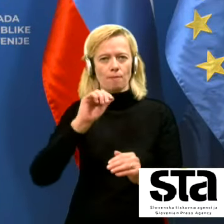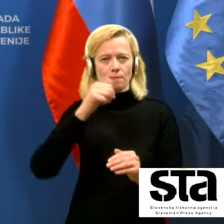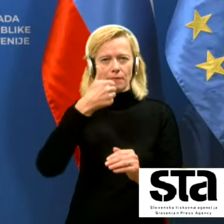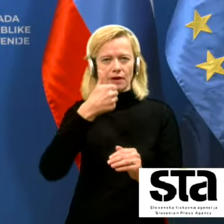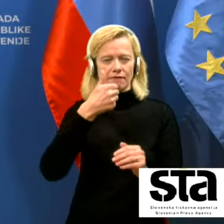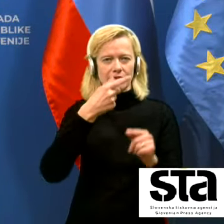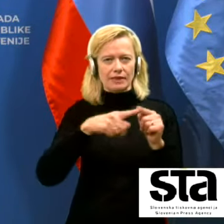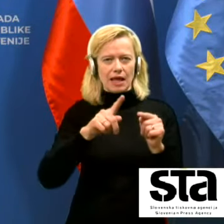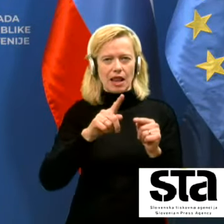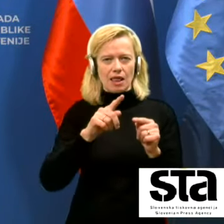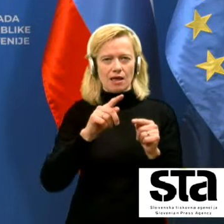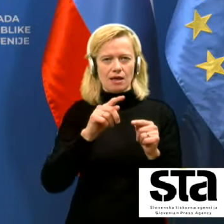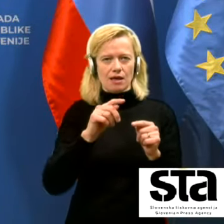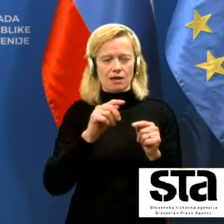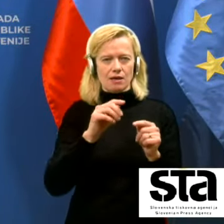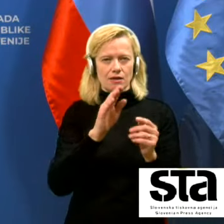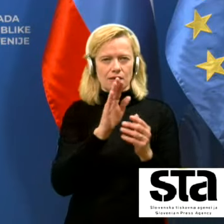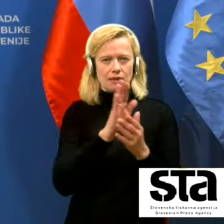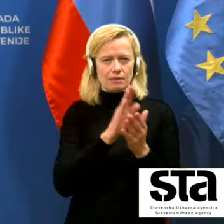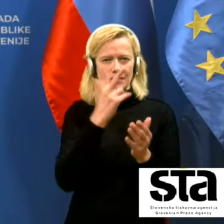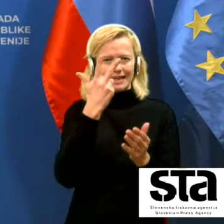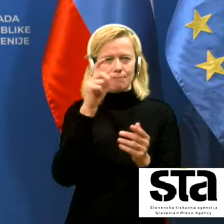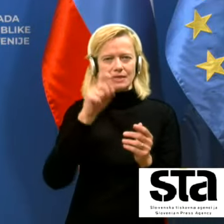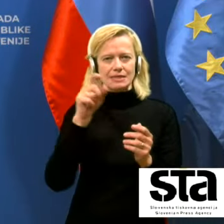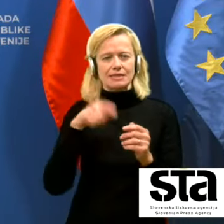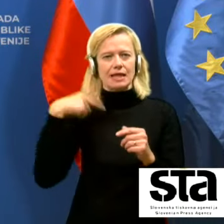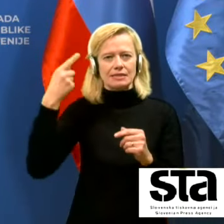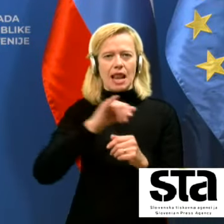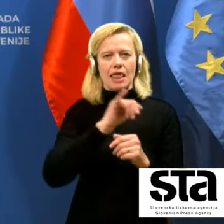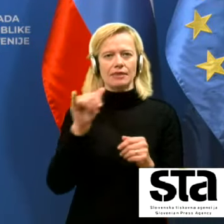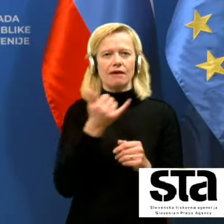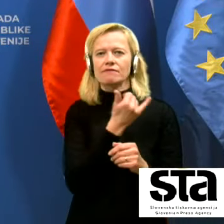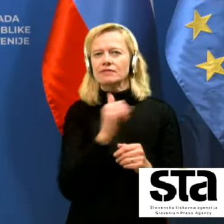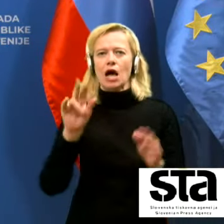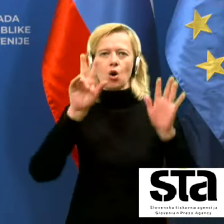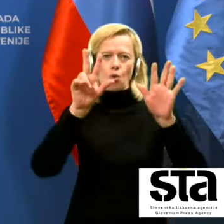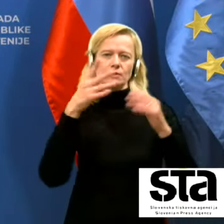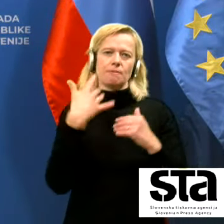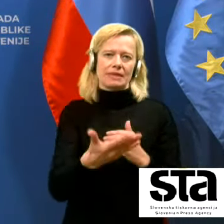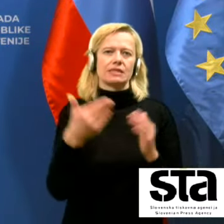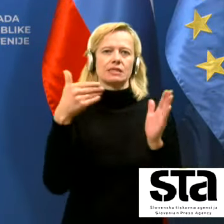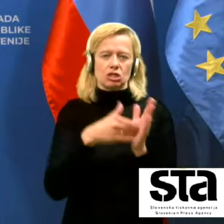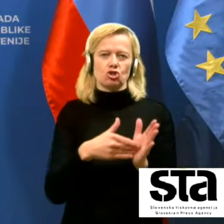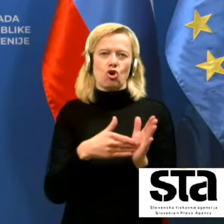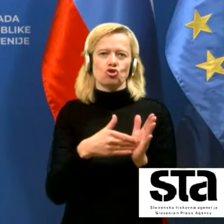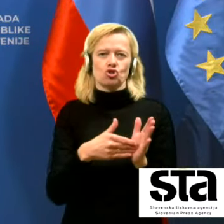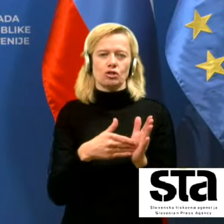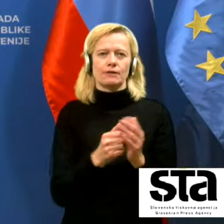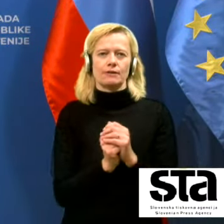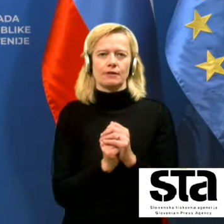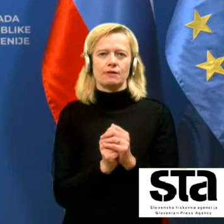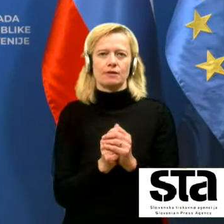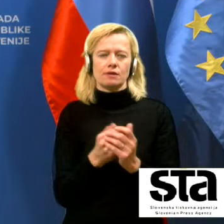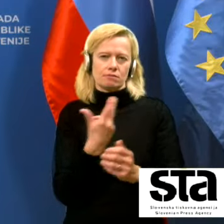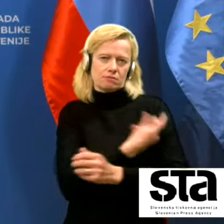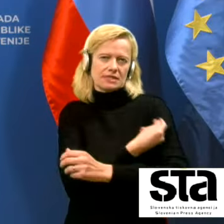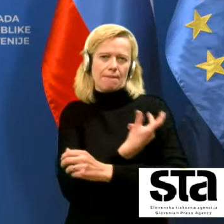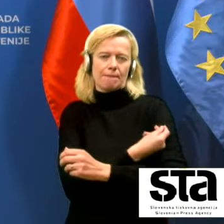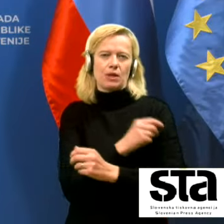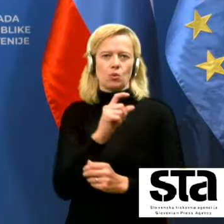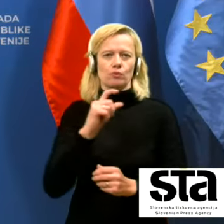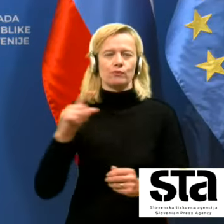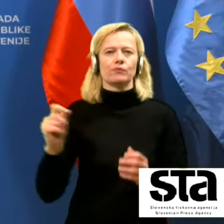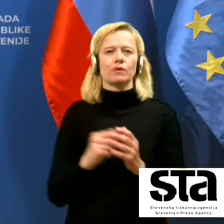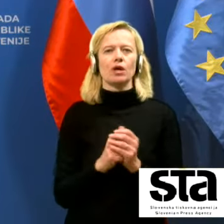prvih treh mesecih naslednjega leta zagotovo vsaj 58 tisoč dos. To pomeni